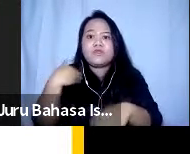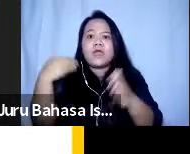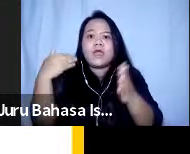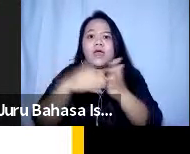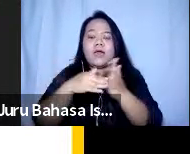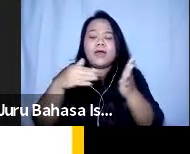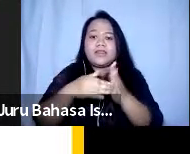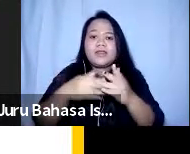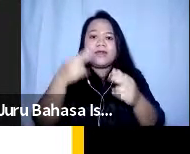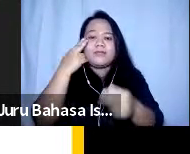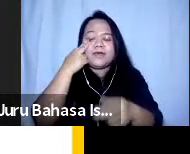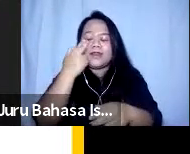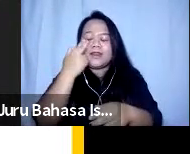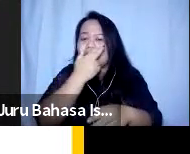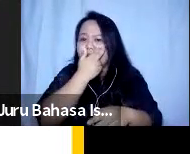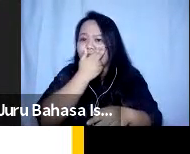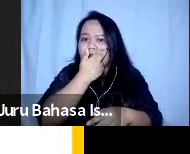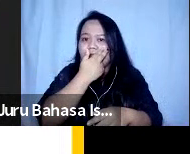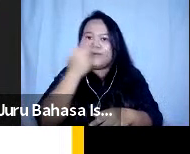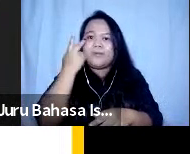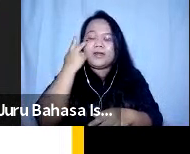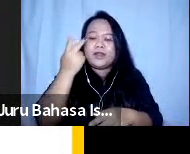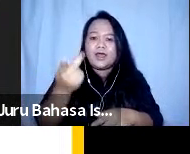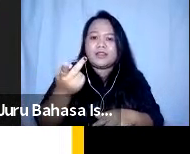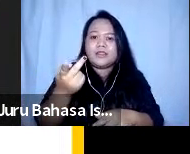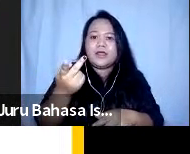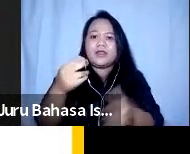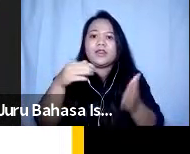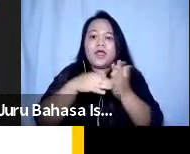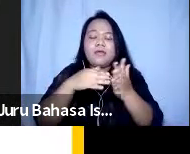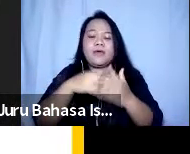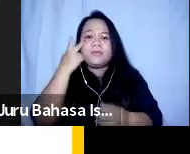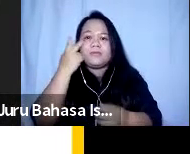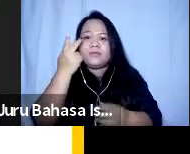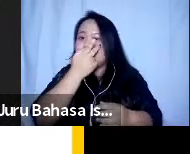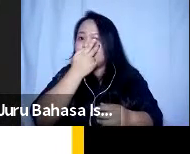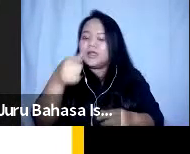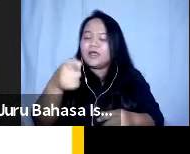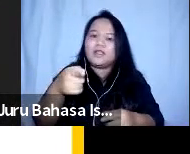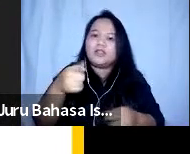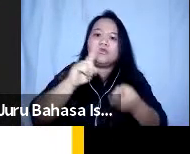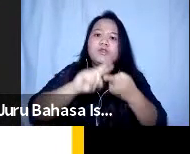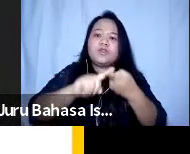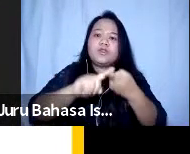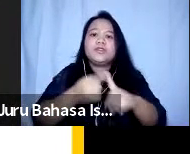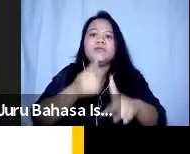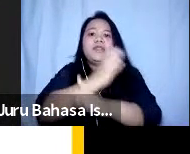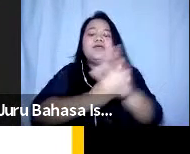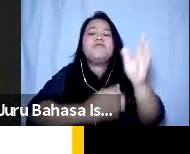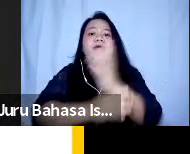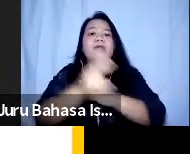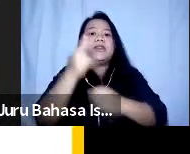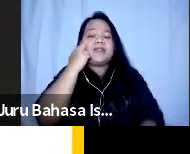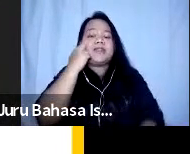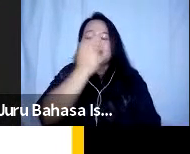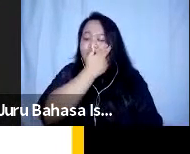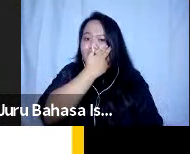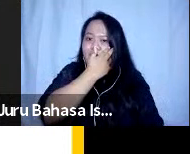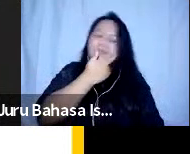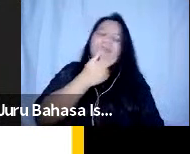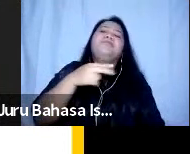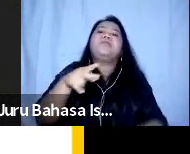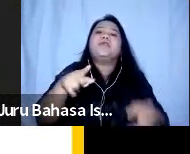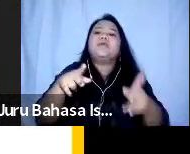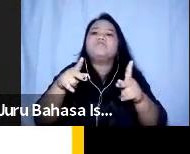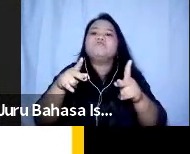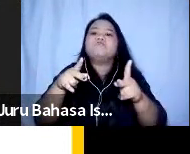penglihatan hambatan penglihatan ini adalah teman-teman di fabel netra nah ketika bersama